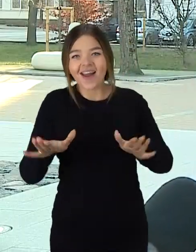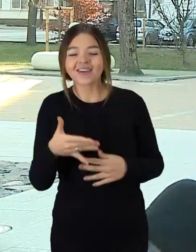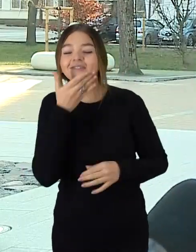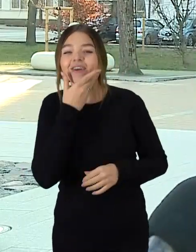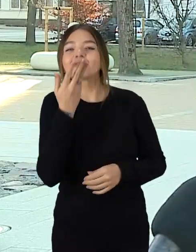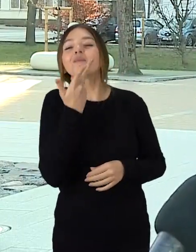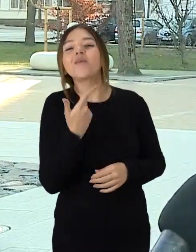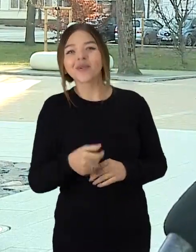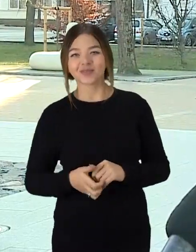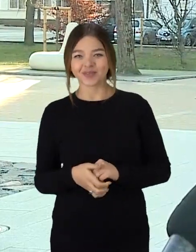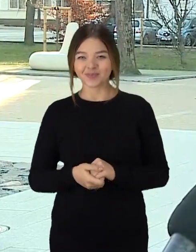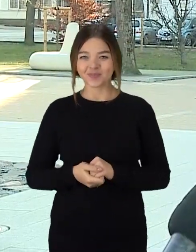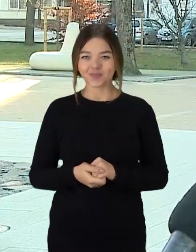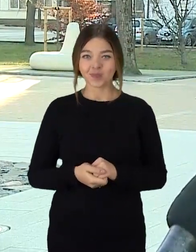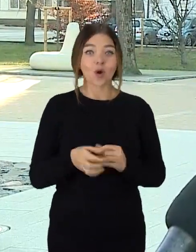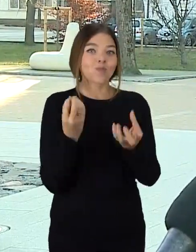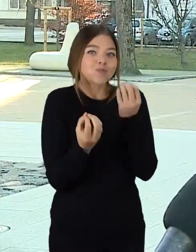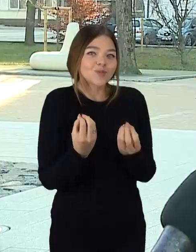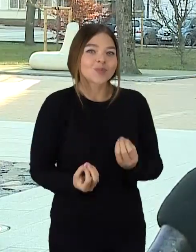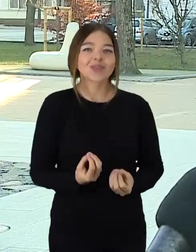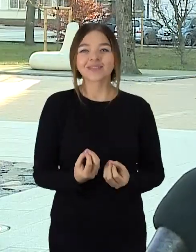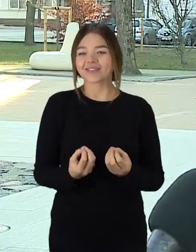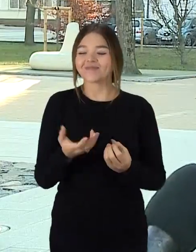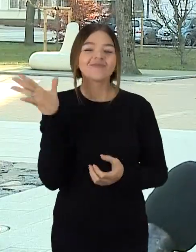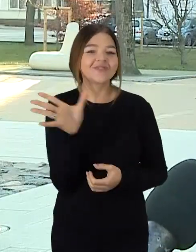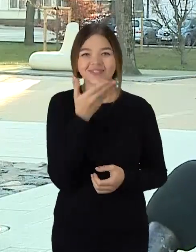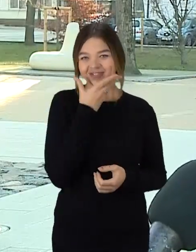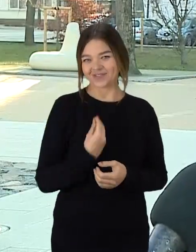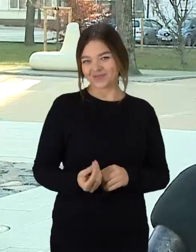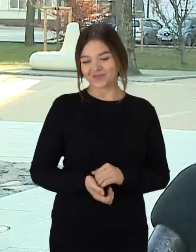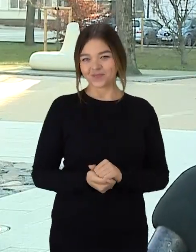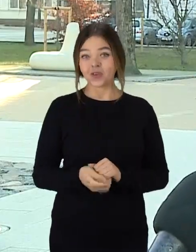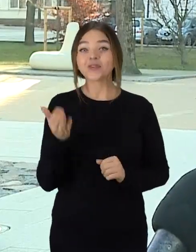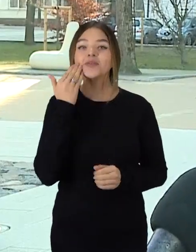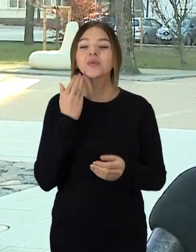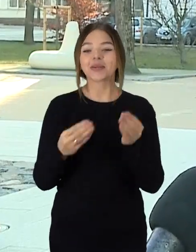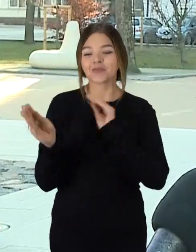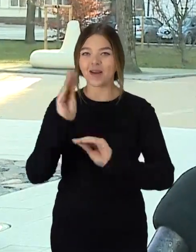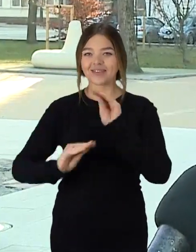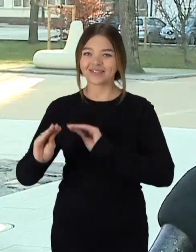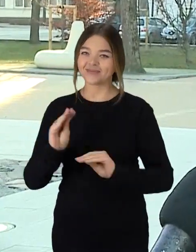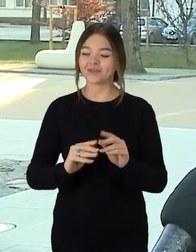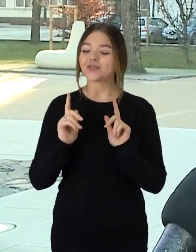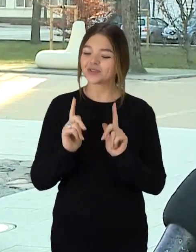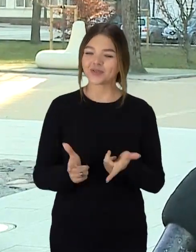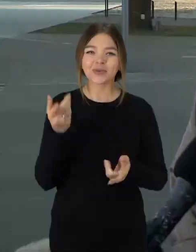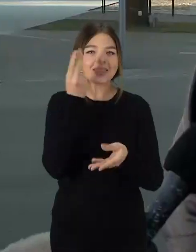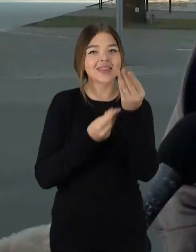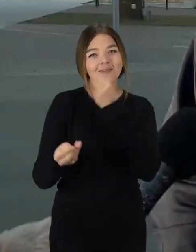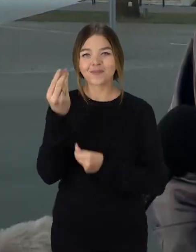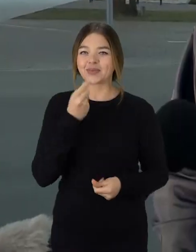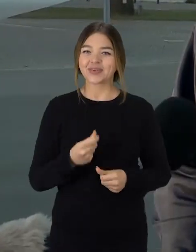spalvos ir tie purvulai, viskas labai gražu. Šiauliai pasipuošė iš tikrųjų labai stabutlingai.